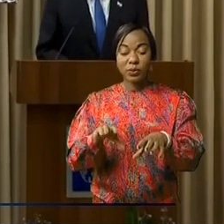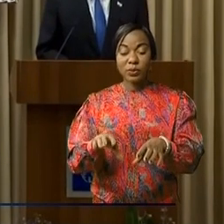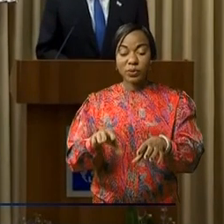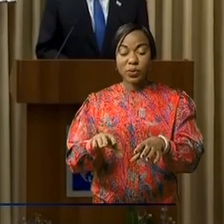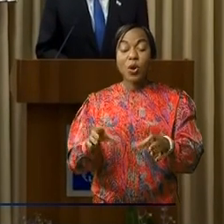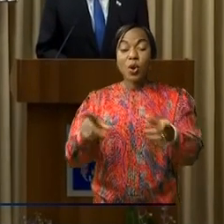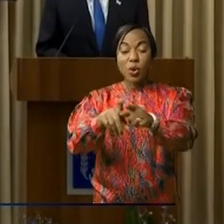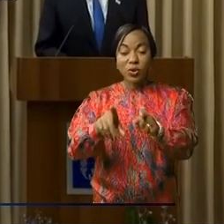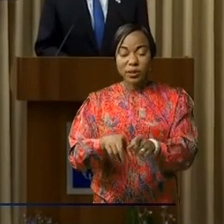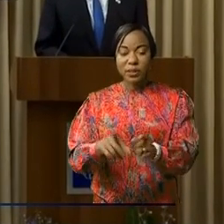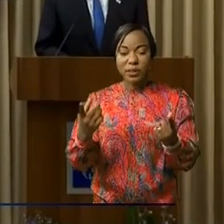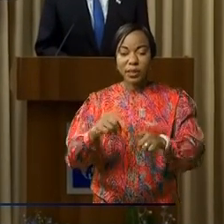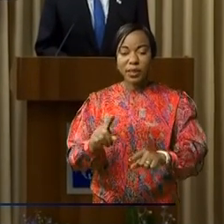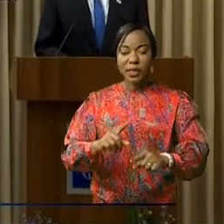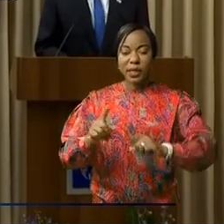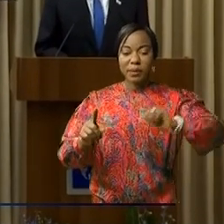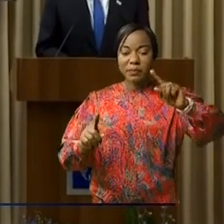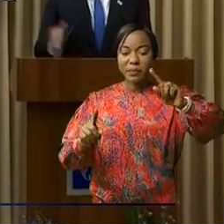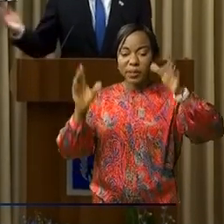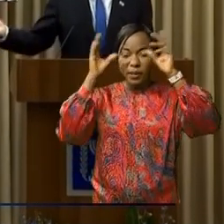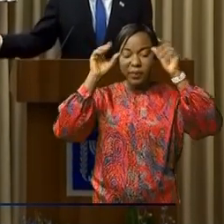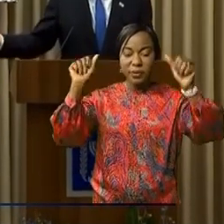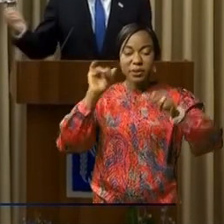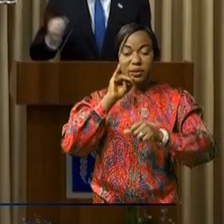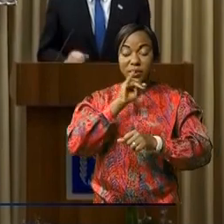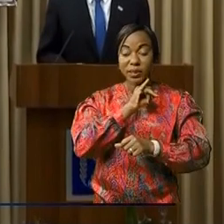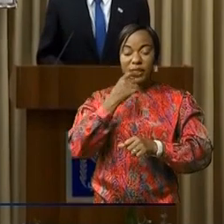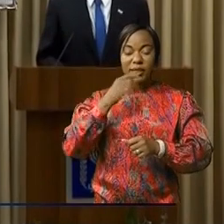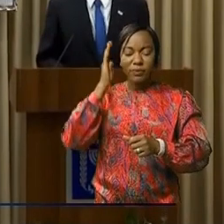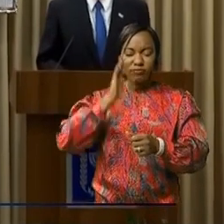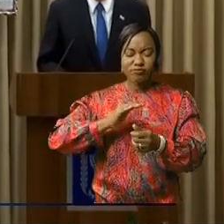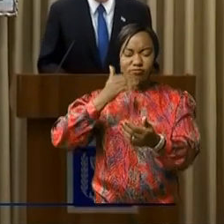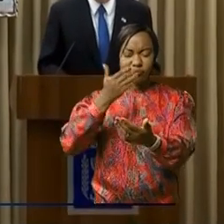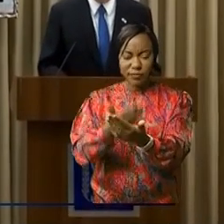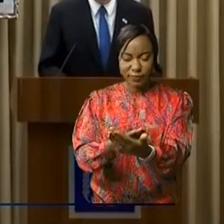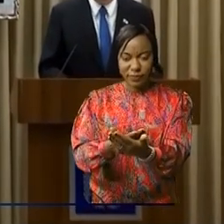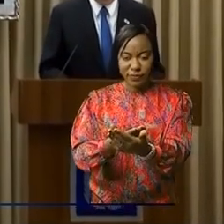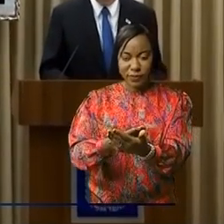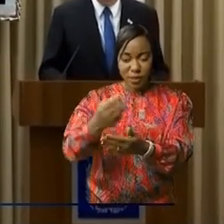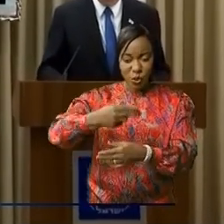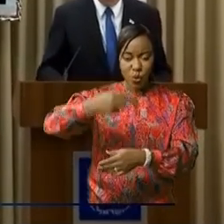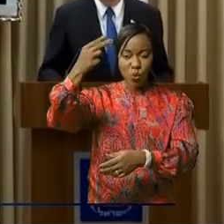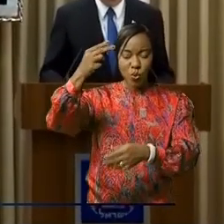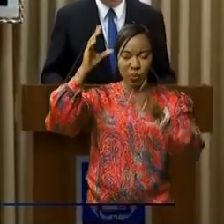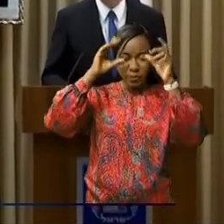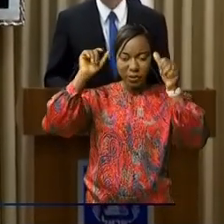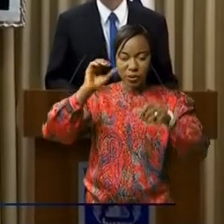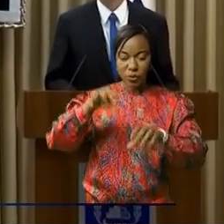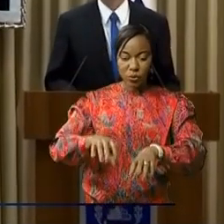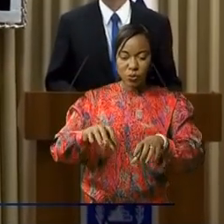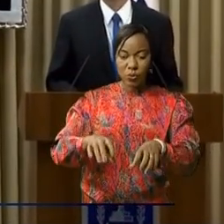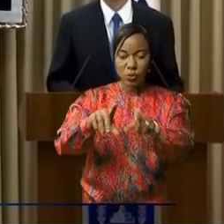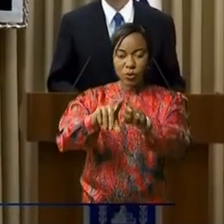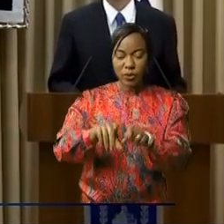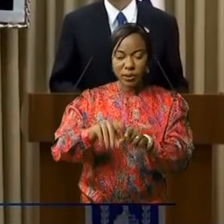Intervenant le premier, le Président Isaac Herzog a souhaité la bienvenue à son hôte d'Omak, non seulement dans l'État